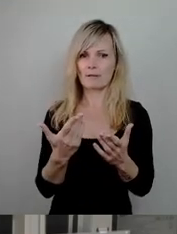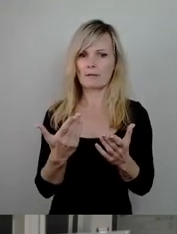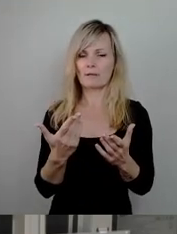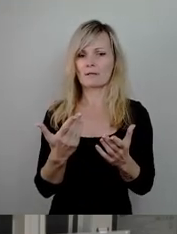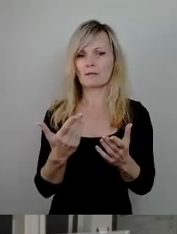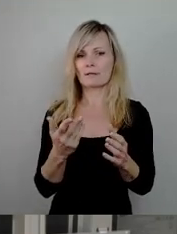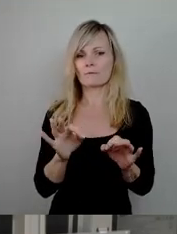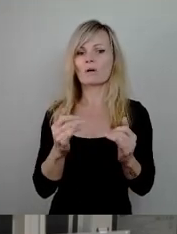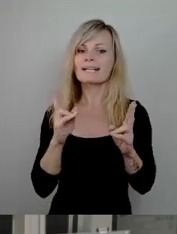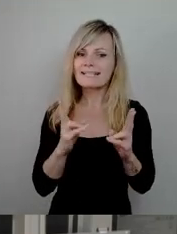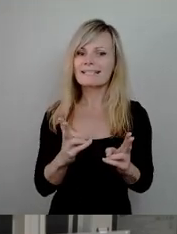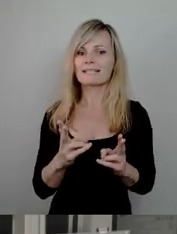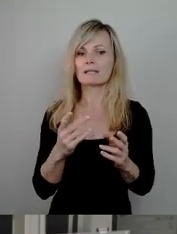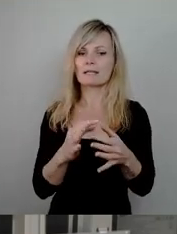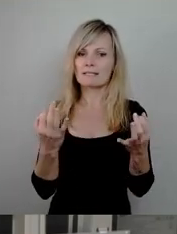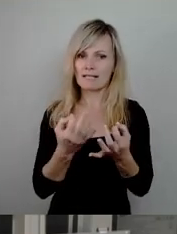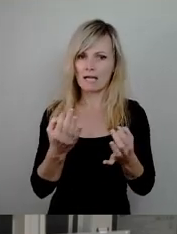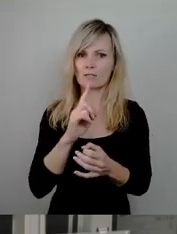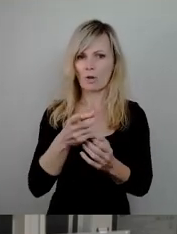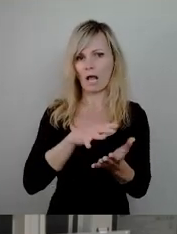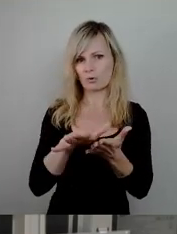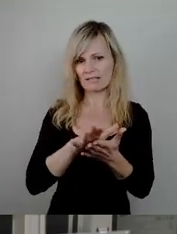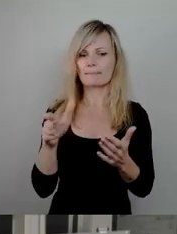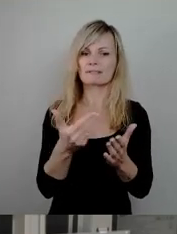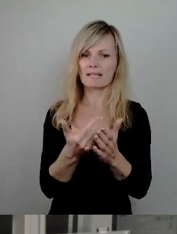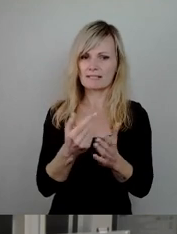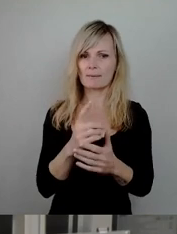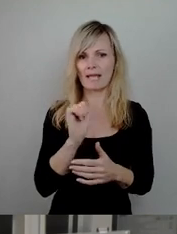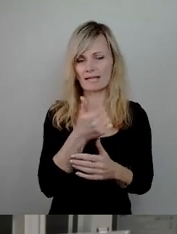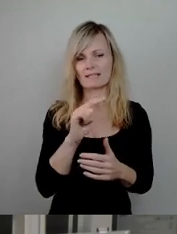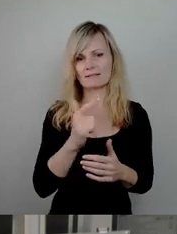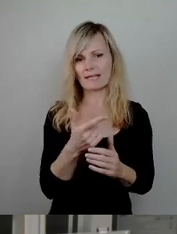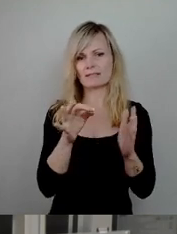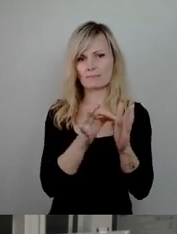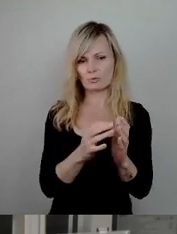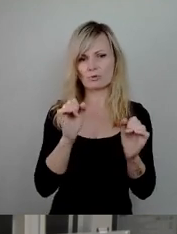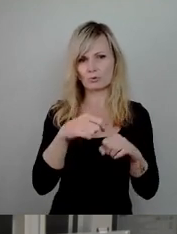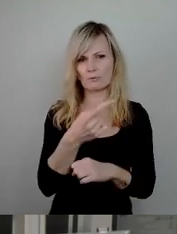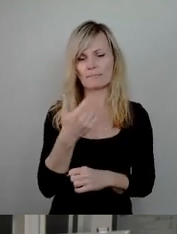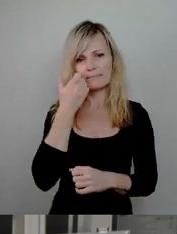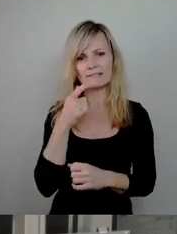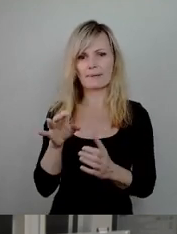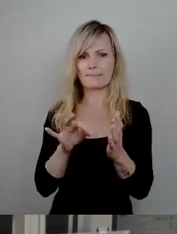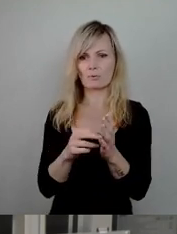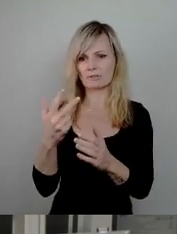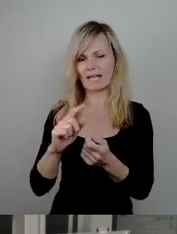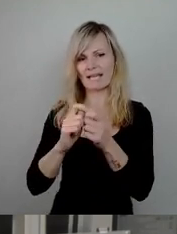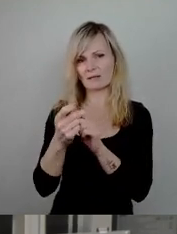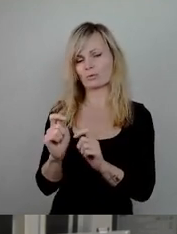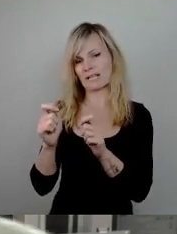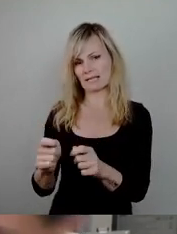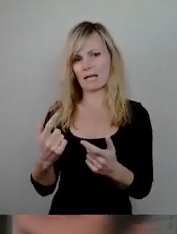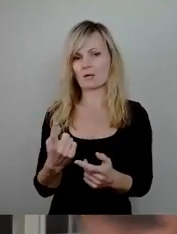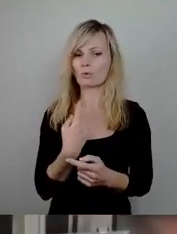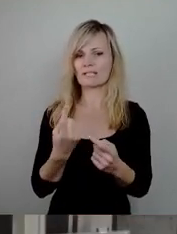ausgegeben wird. Und deswegen stimmen wir uns auch den ersten beiden Punkten zu. Aber bitte bei Punkt 3 unseren Änderungsantrag annehmen.